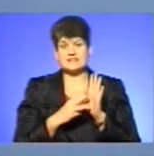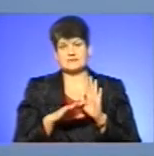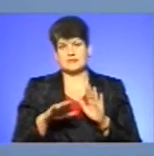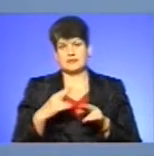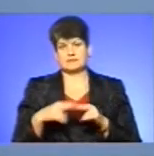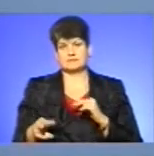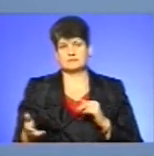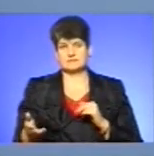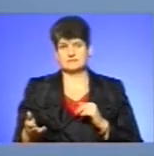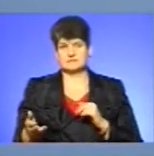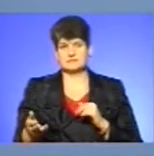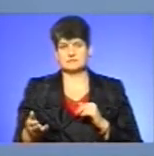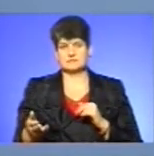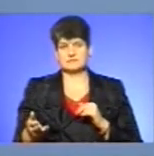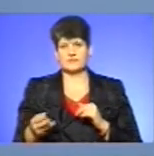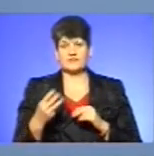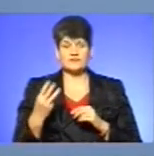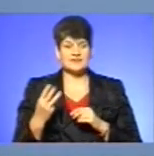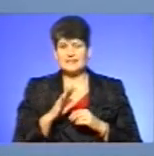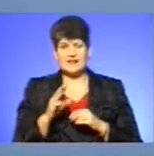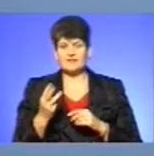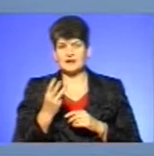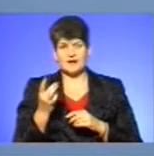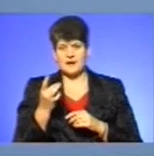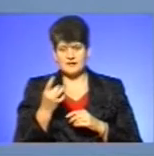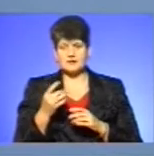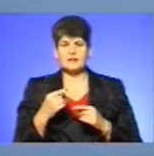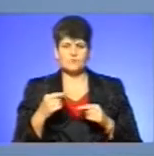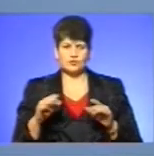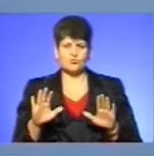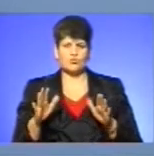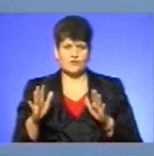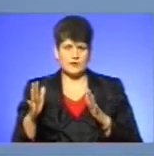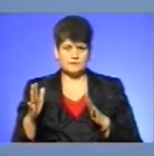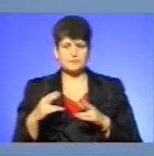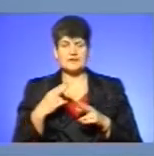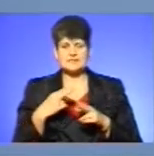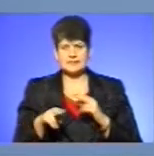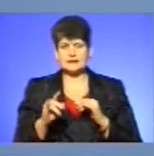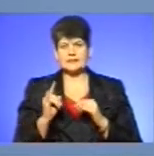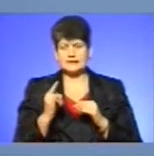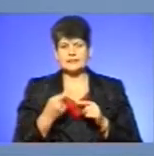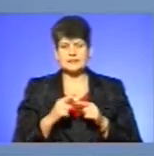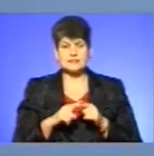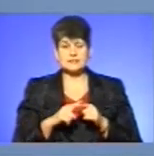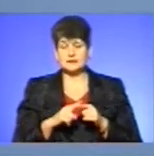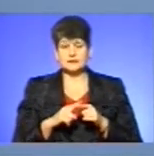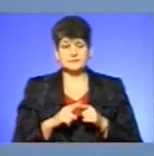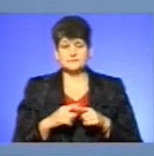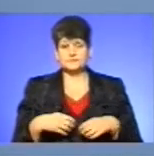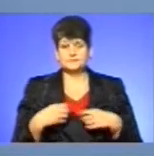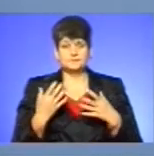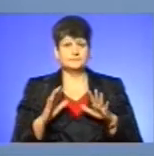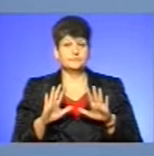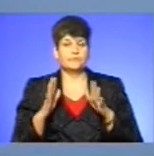Тобто не в три рази, але все в будь-яку випадку зникнення дитини. Це надзвичайна подія, до якої